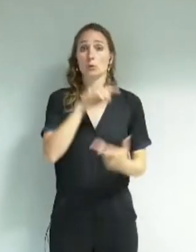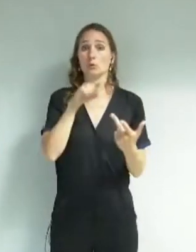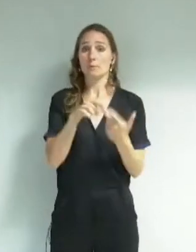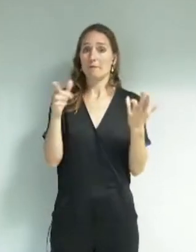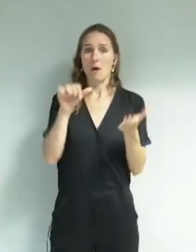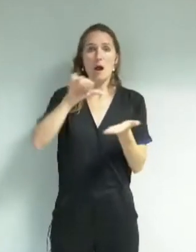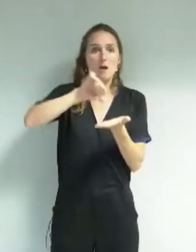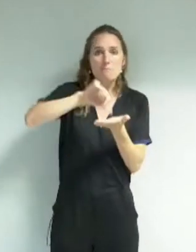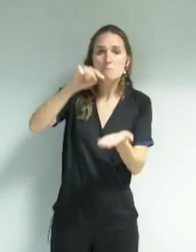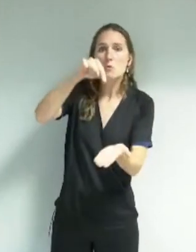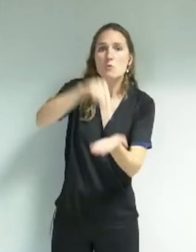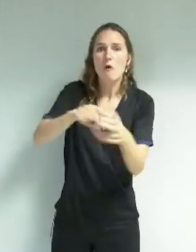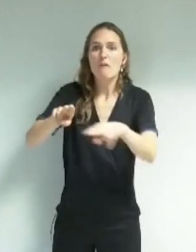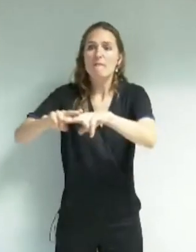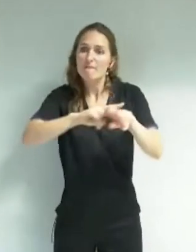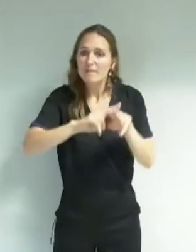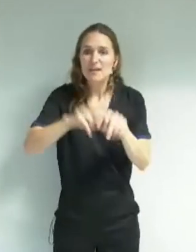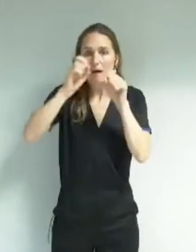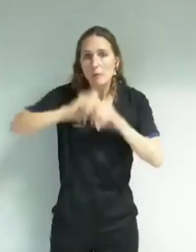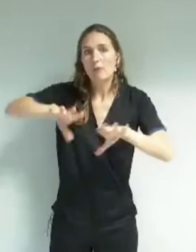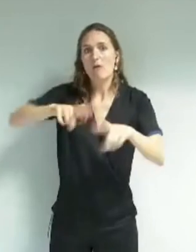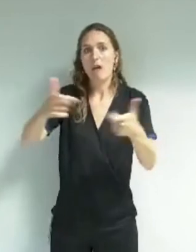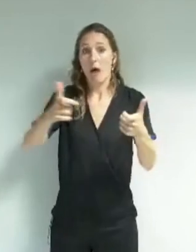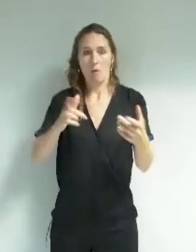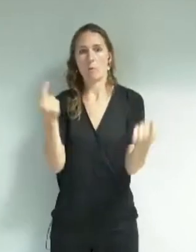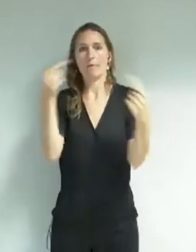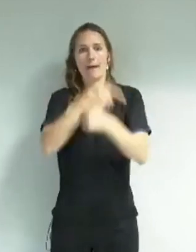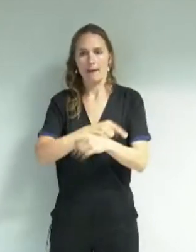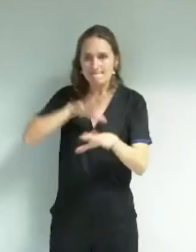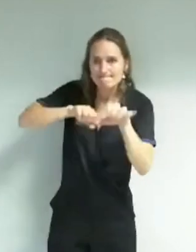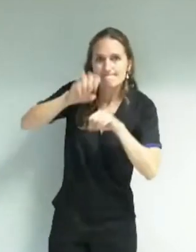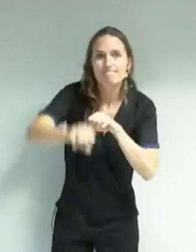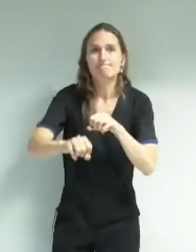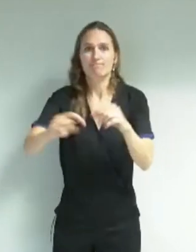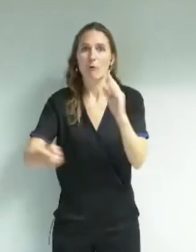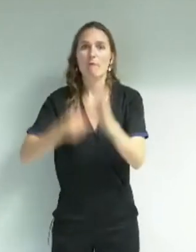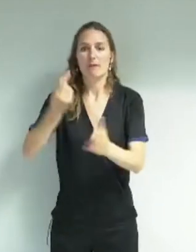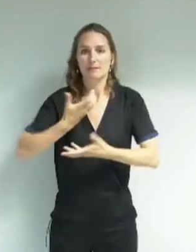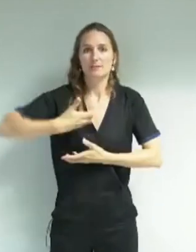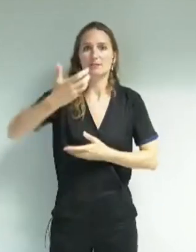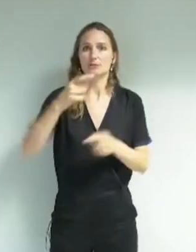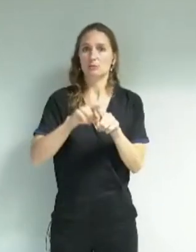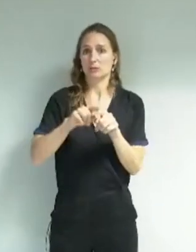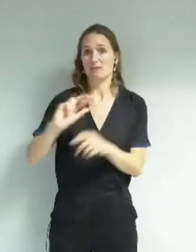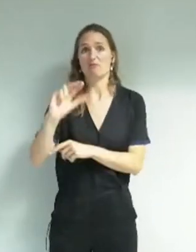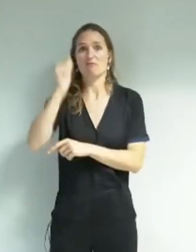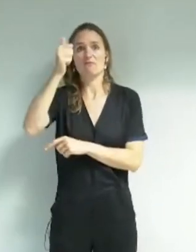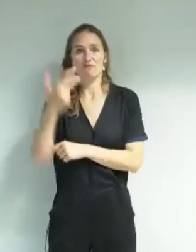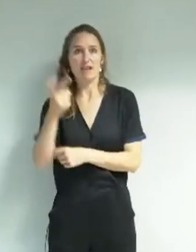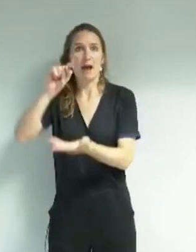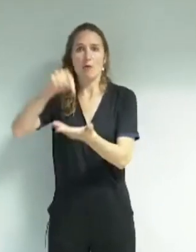investir les bâtiments temporairement inoccupés. Développer et favoriser les tiers-lieux. Troisièmement,